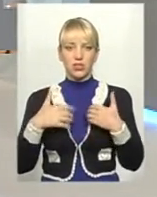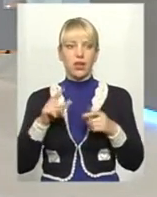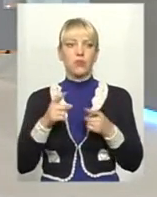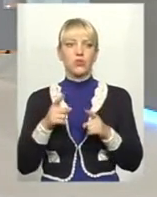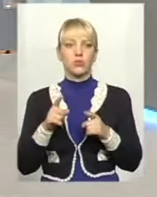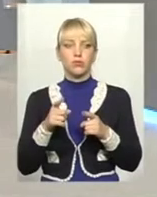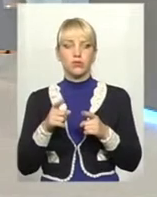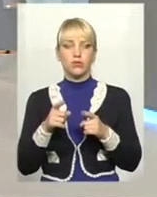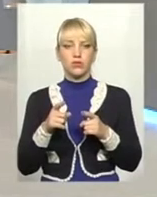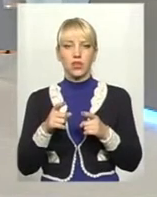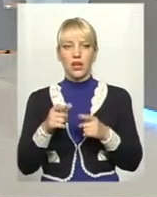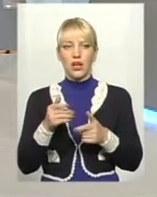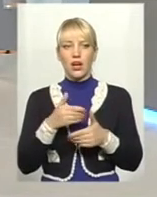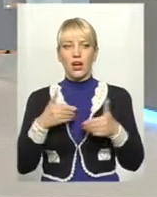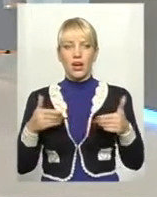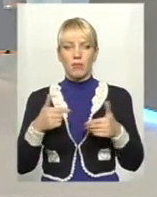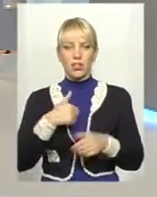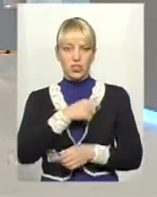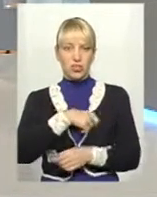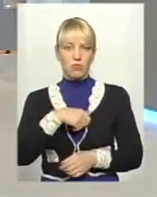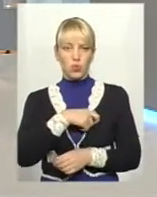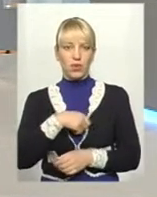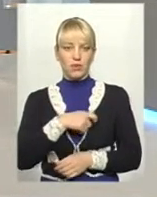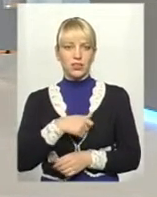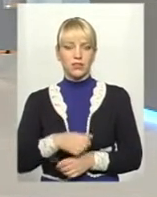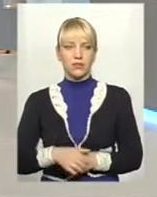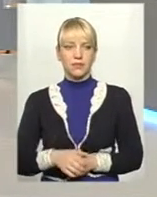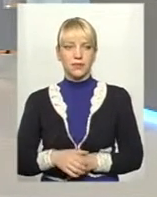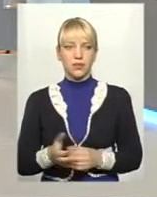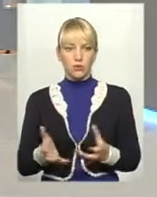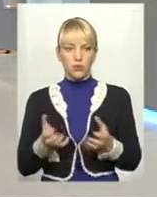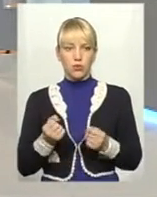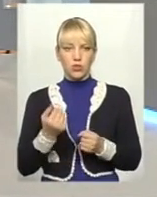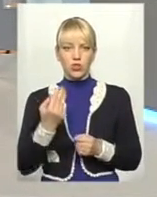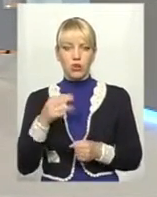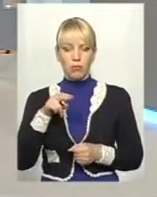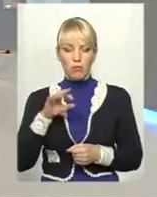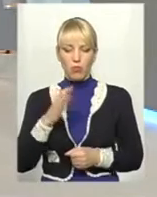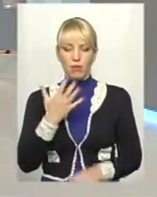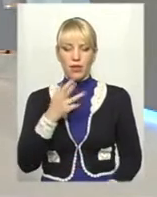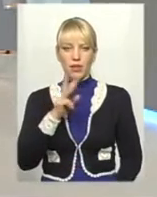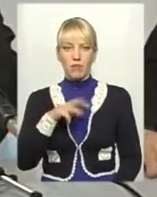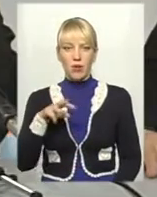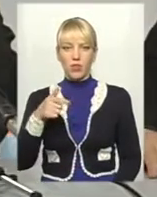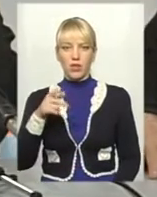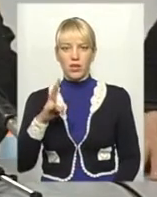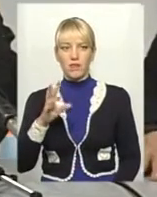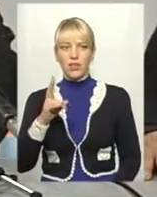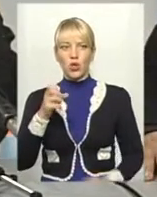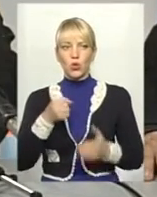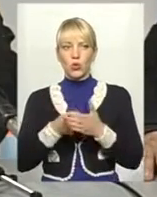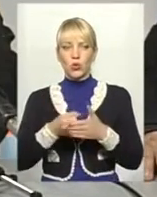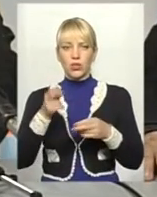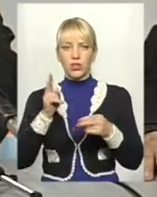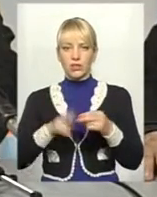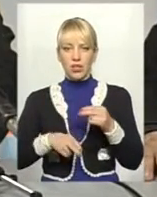що чого? А ми ж, каже, депутати, отримали по 5 мільйонів гривень до кінця року на кожний